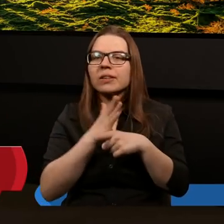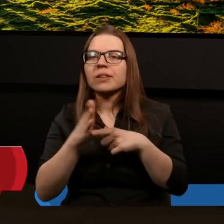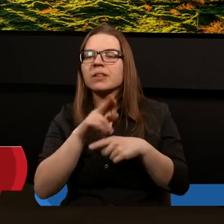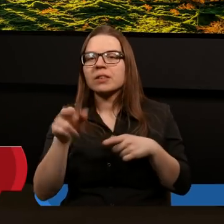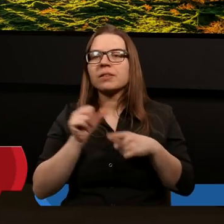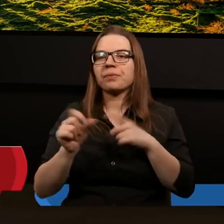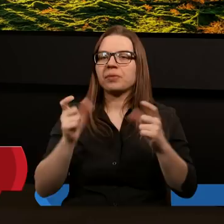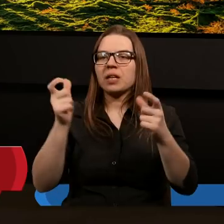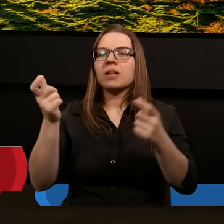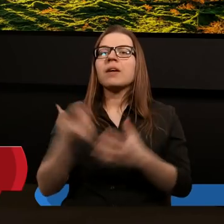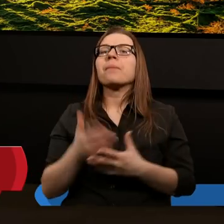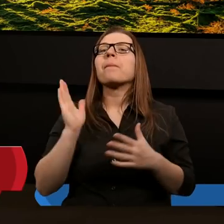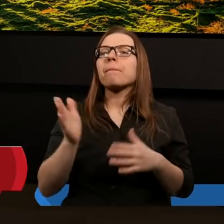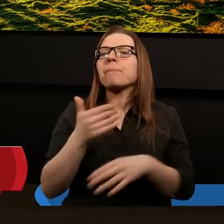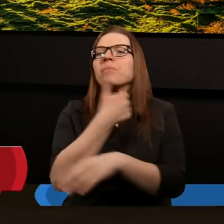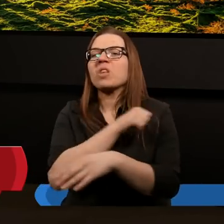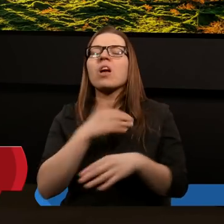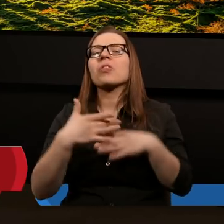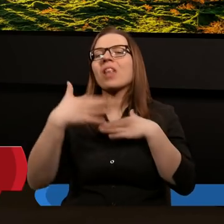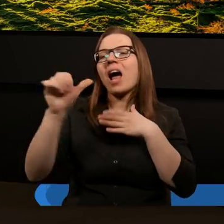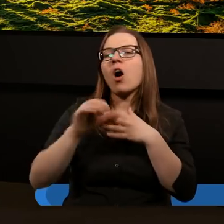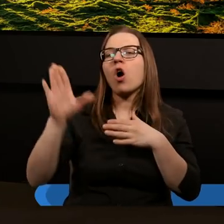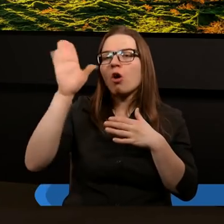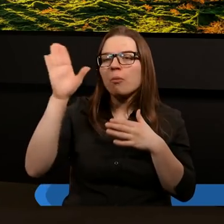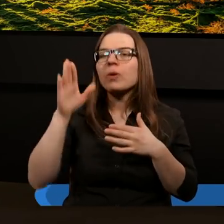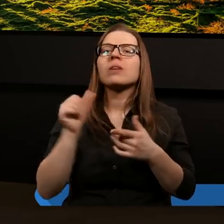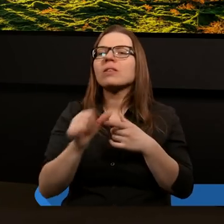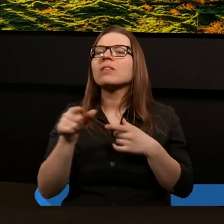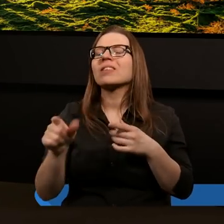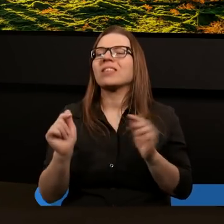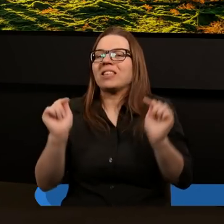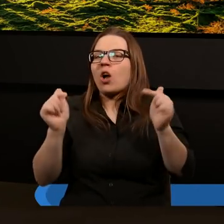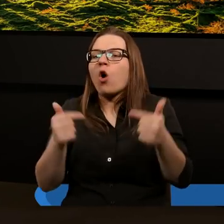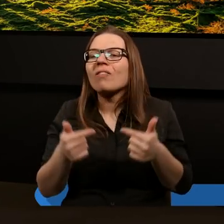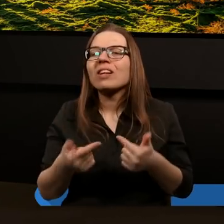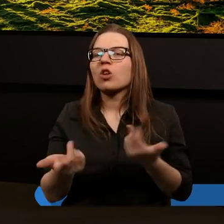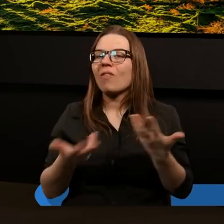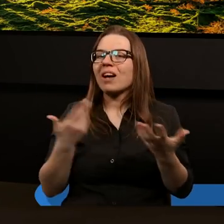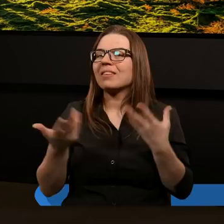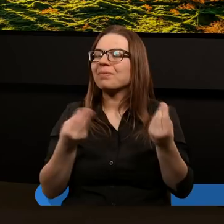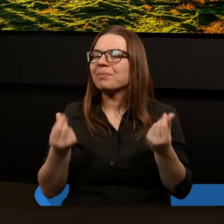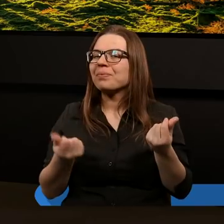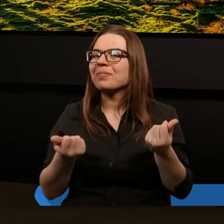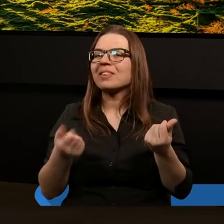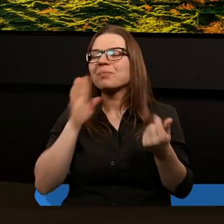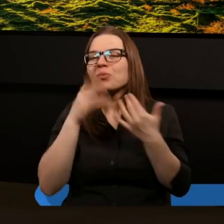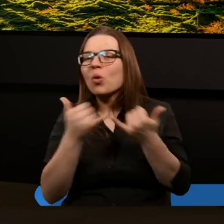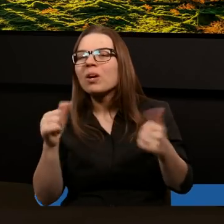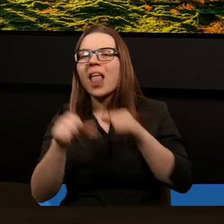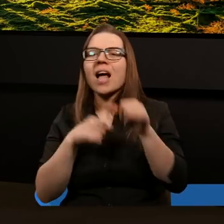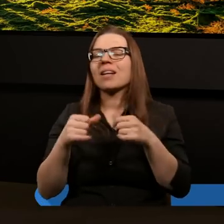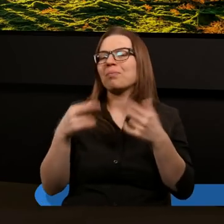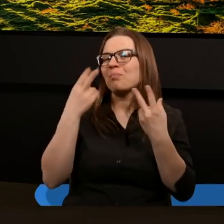chrześcijaństwo, które tak daleko odeszło od Boga, tak wewnętrznie skonfliktowane tymi różnymi nurtami,